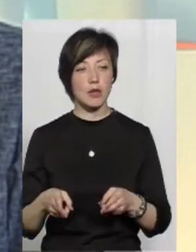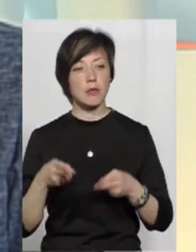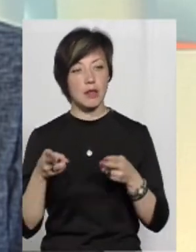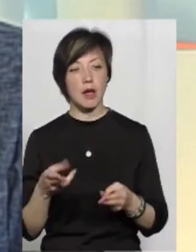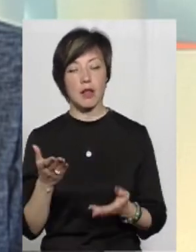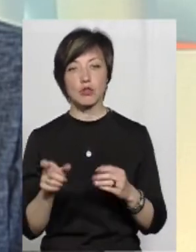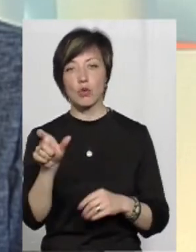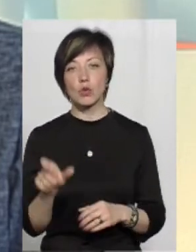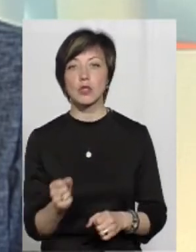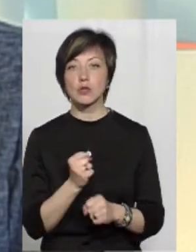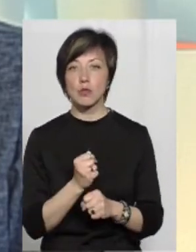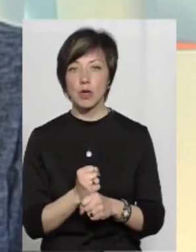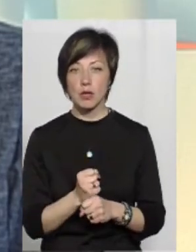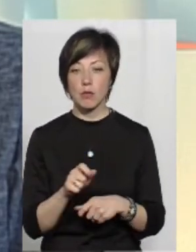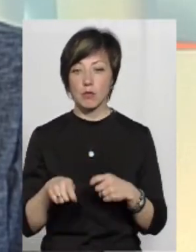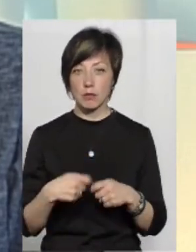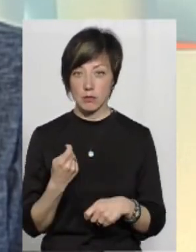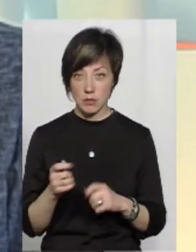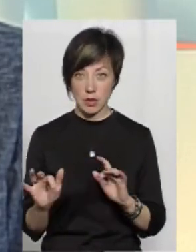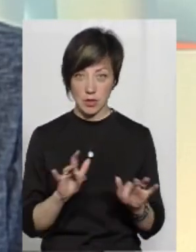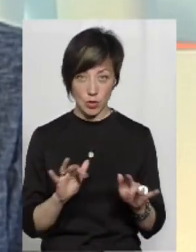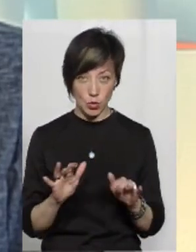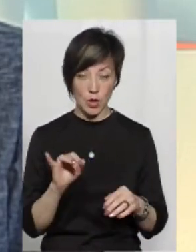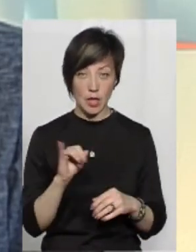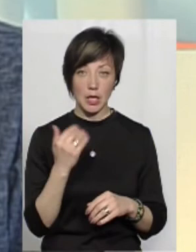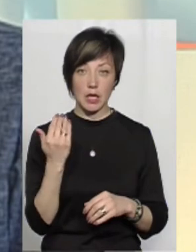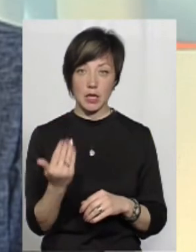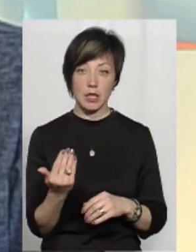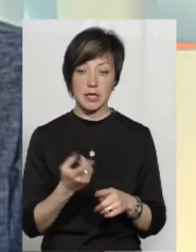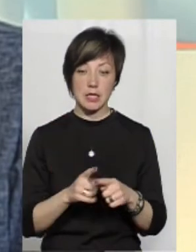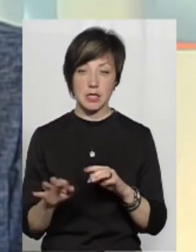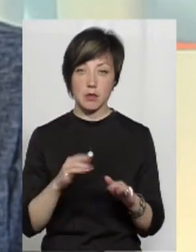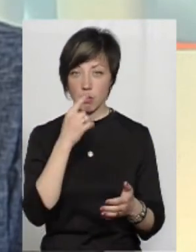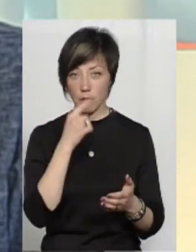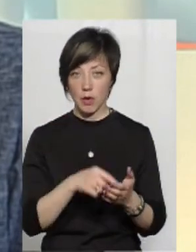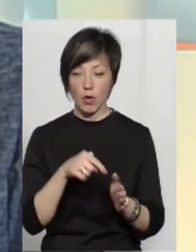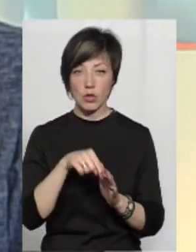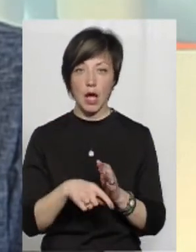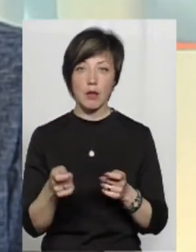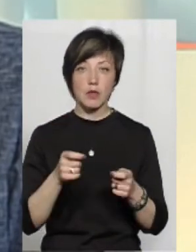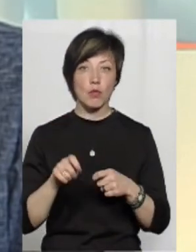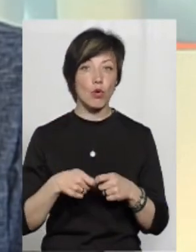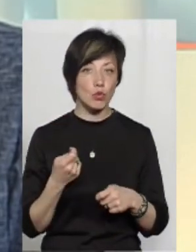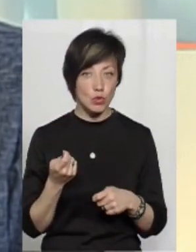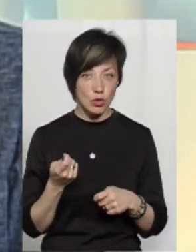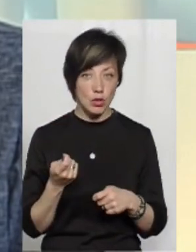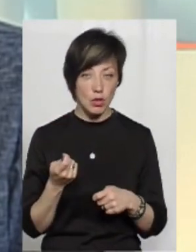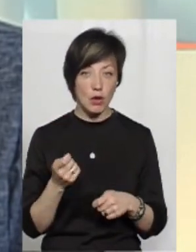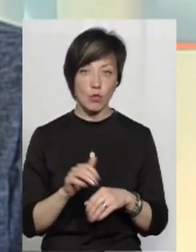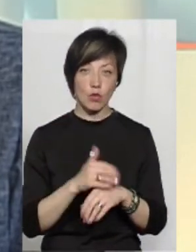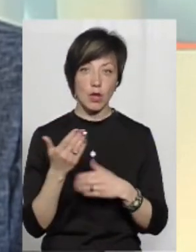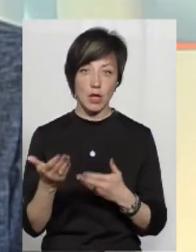кримінальна. Якщо людина зробила протиправну дію, і ці дії підпадають під ознаки адміністративного правопорушення,